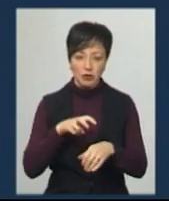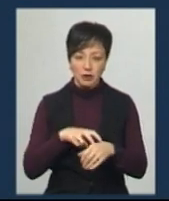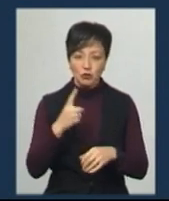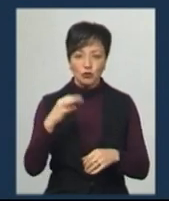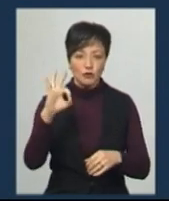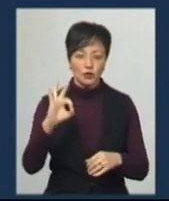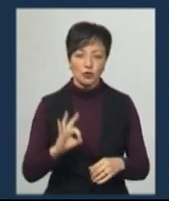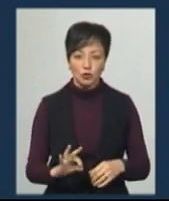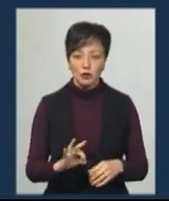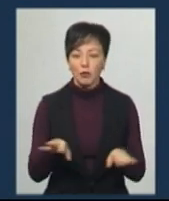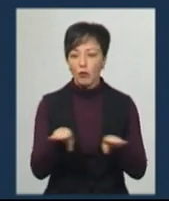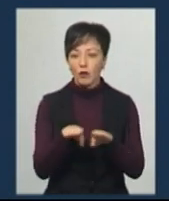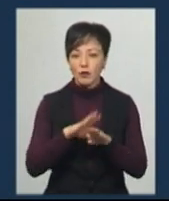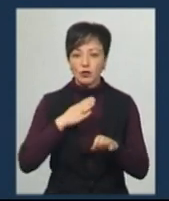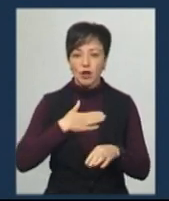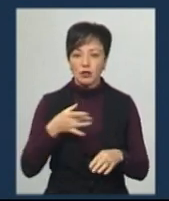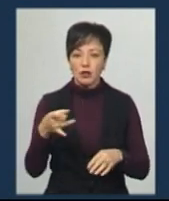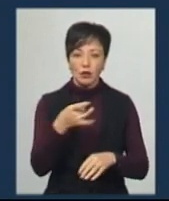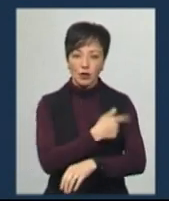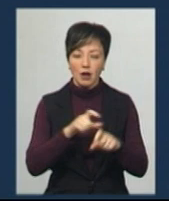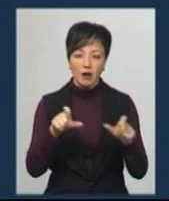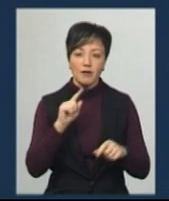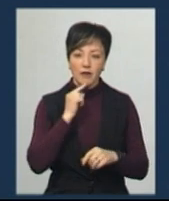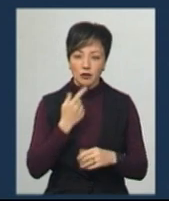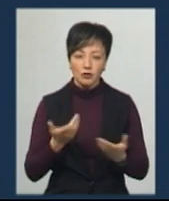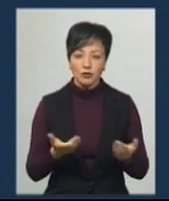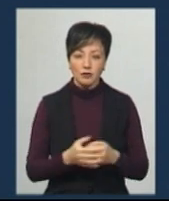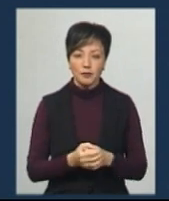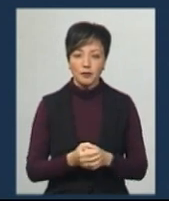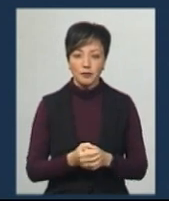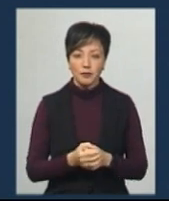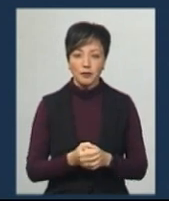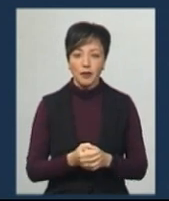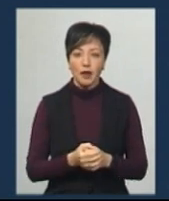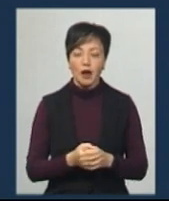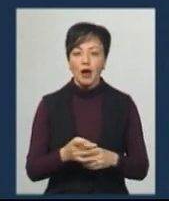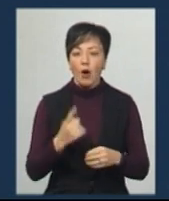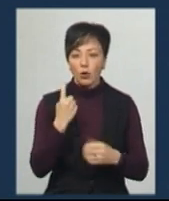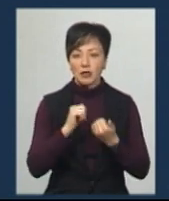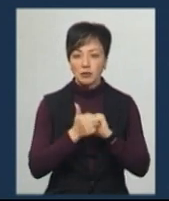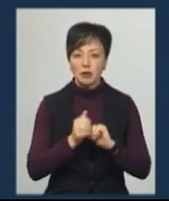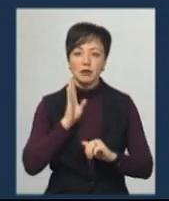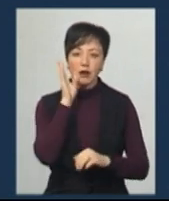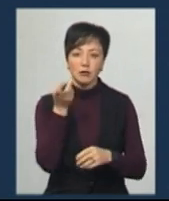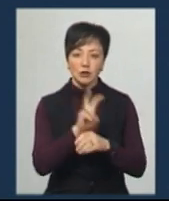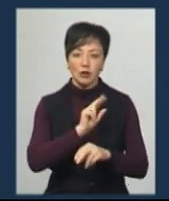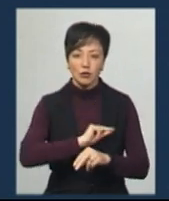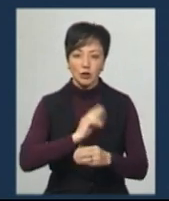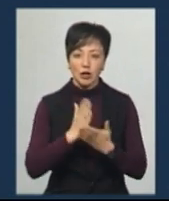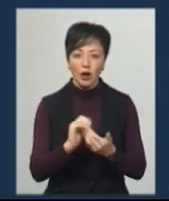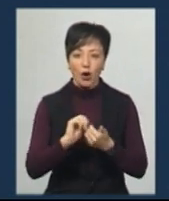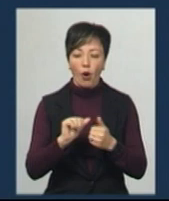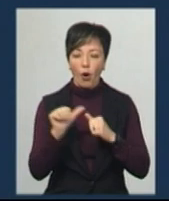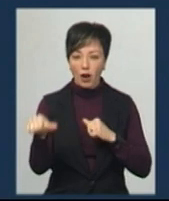100%. Порівняти з нашою районною лікарню доволі важко. Одяг в них розрахований на одну зміну. Людина зранку приходить на роботу, є окрема